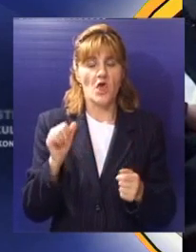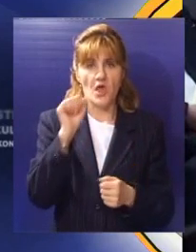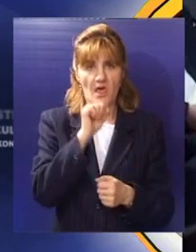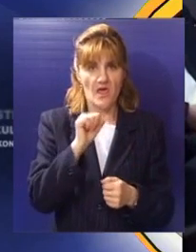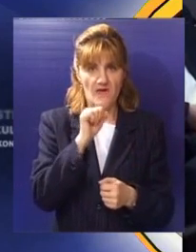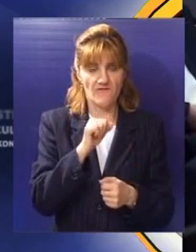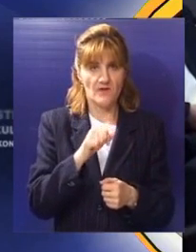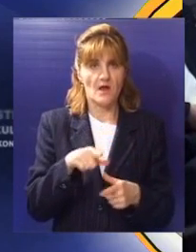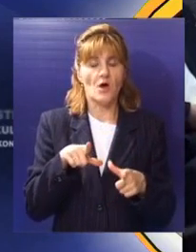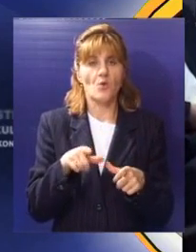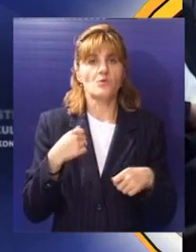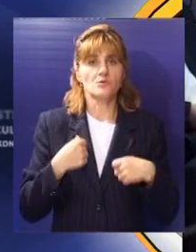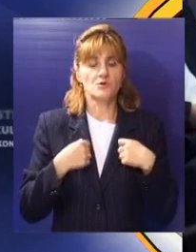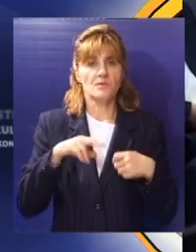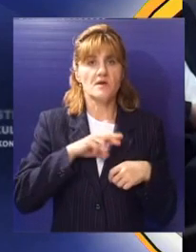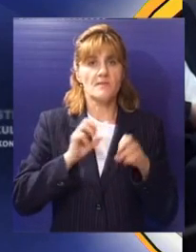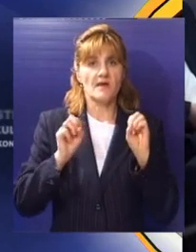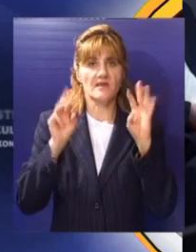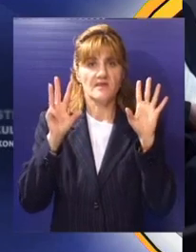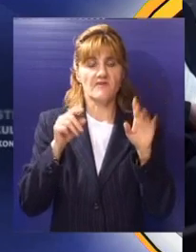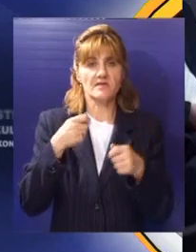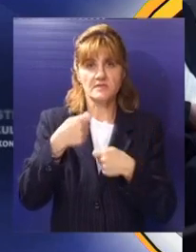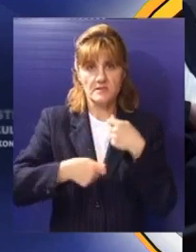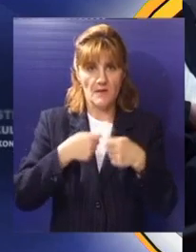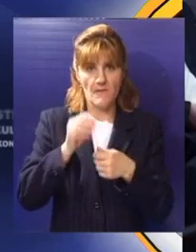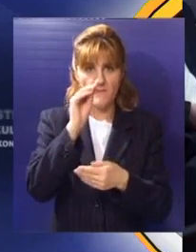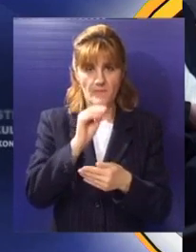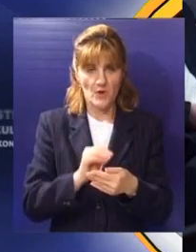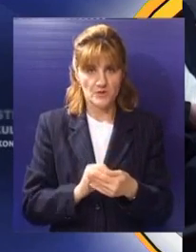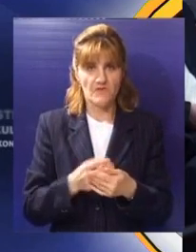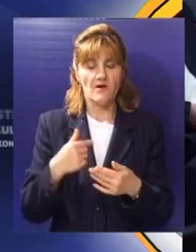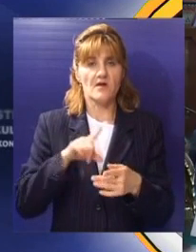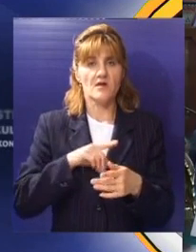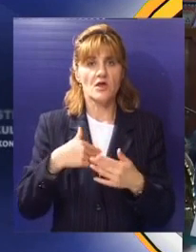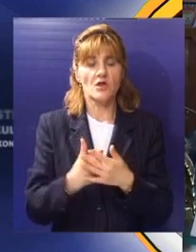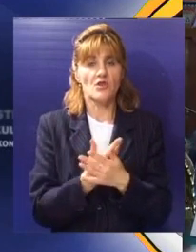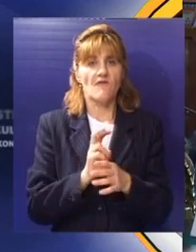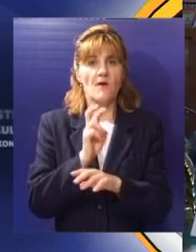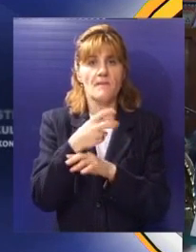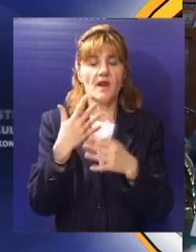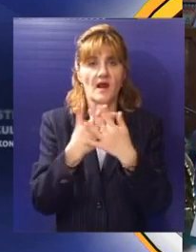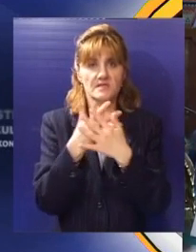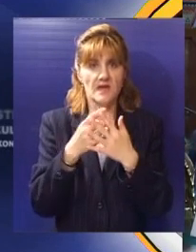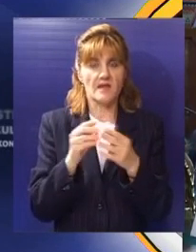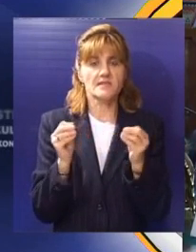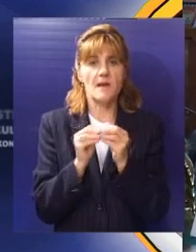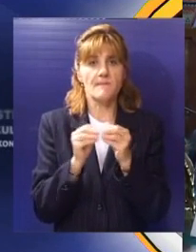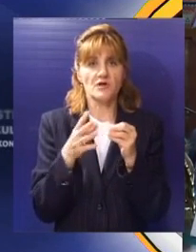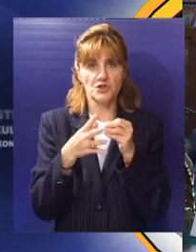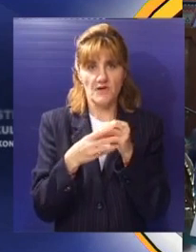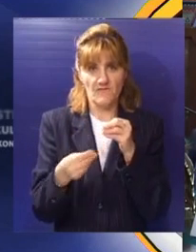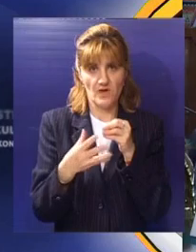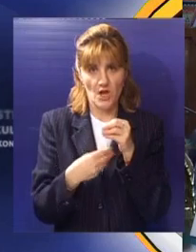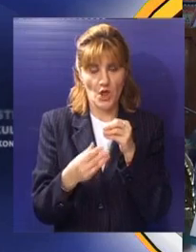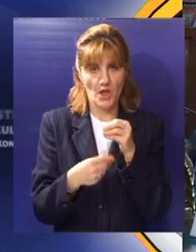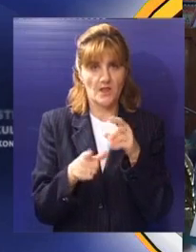Subotica je kandidovala 19 projekata, a jedan od većih je otvaranje novog graničnog prelaza kod Bačkih vinograda. Rezultati, a samim tim i